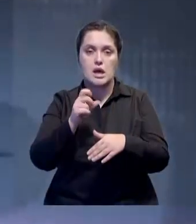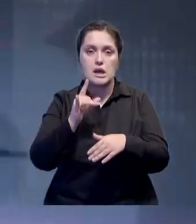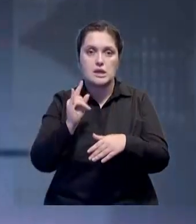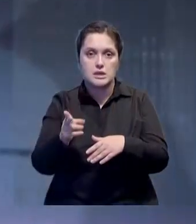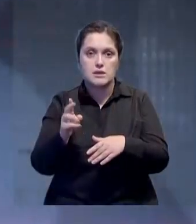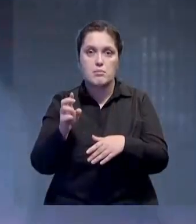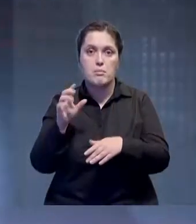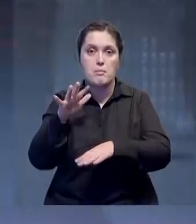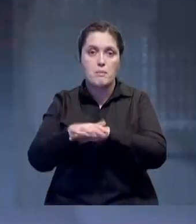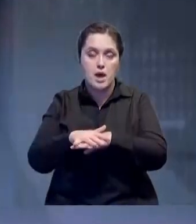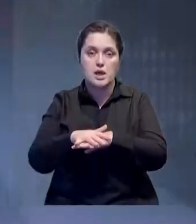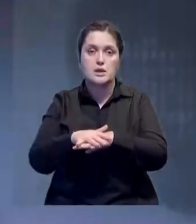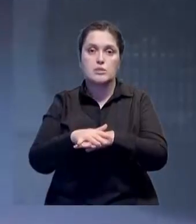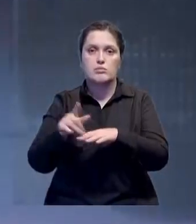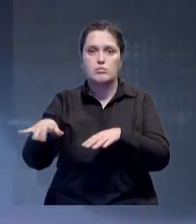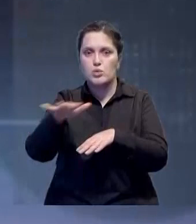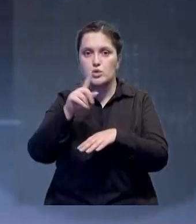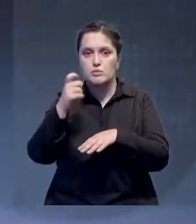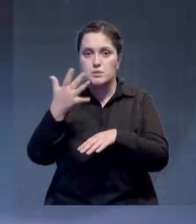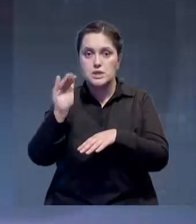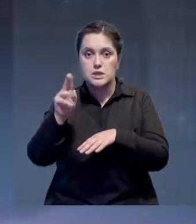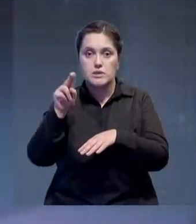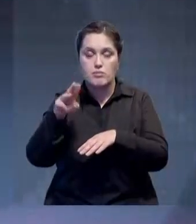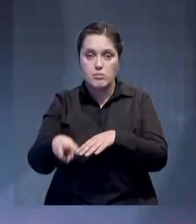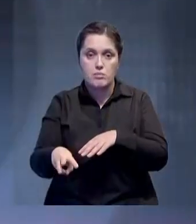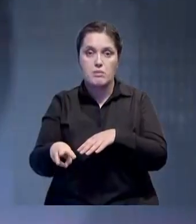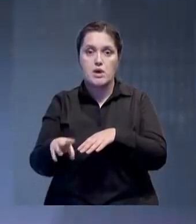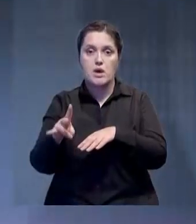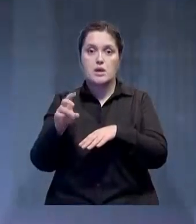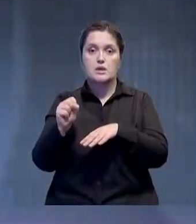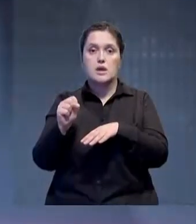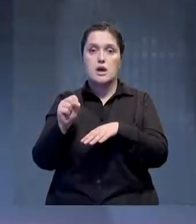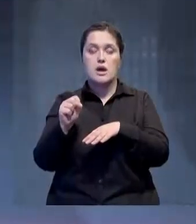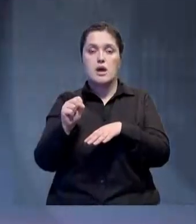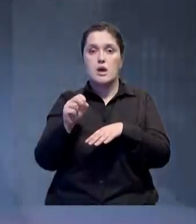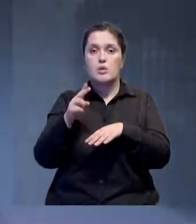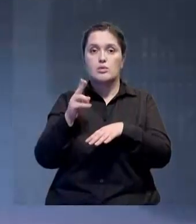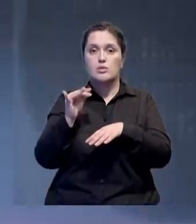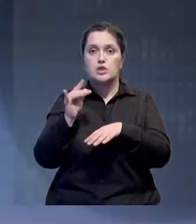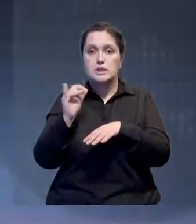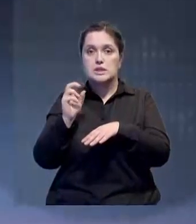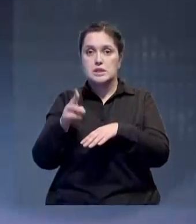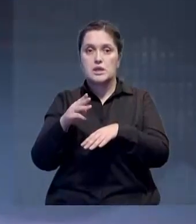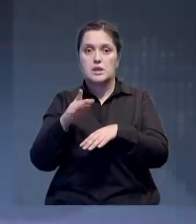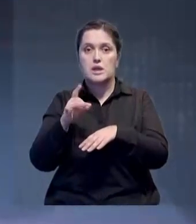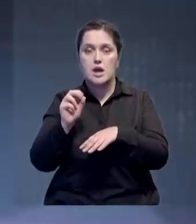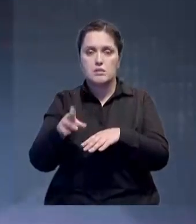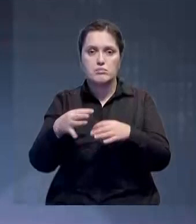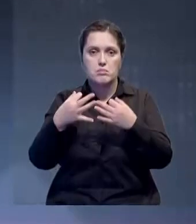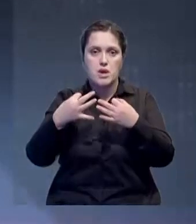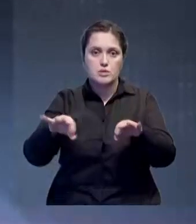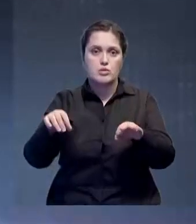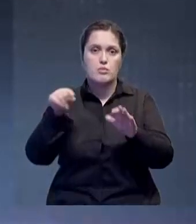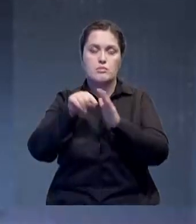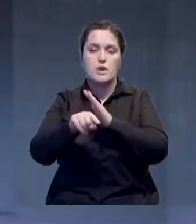Халыкбанка. Современное здание площадью 150 тысяч квадратных метров расположено на Кульжинском тракте. В просторном комплексе